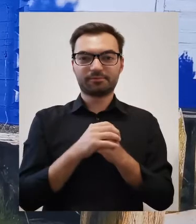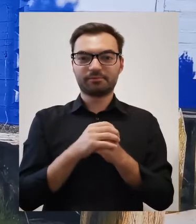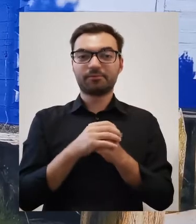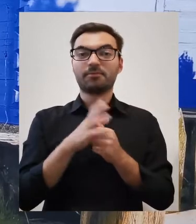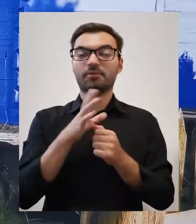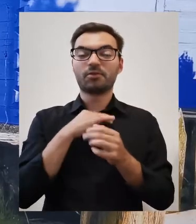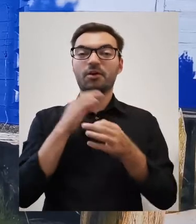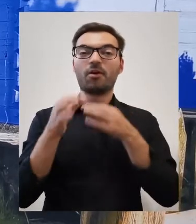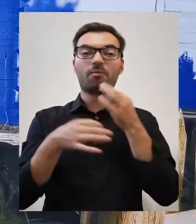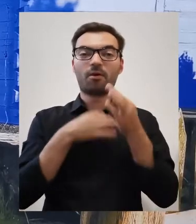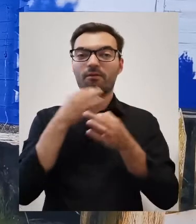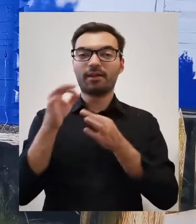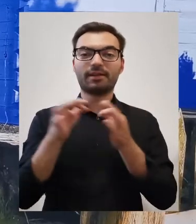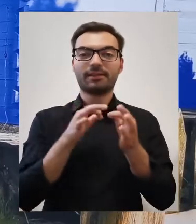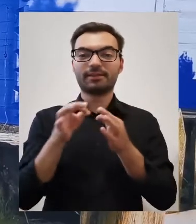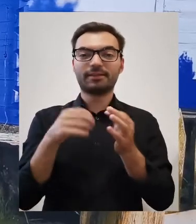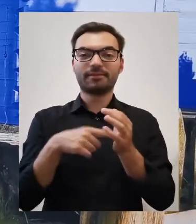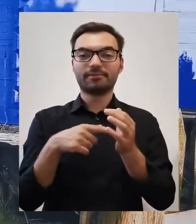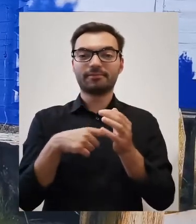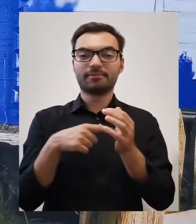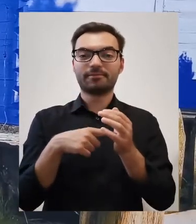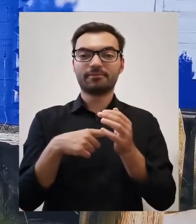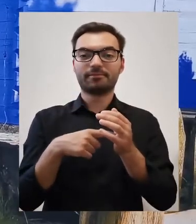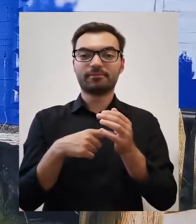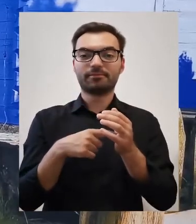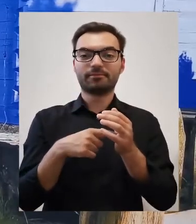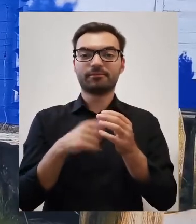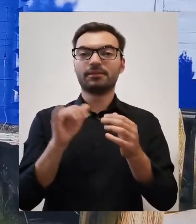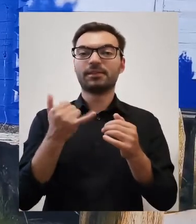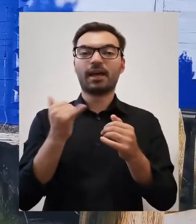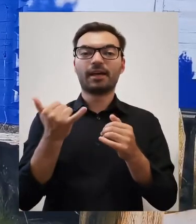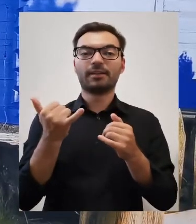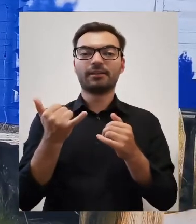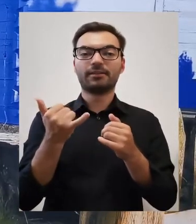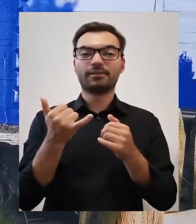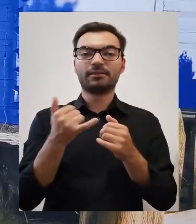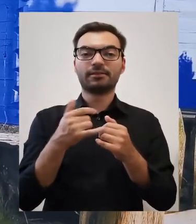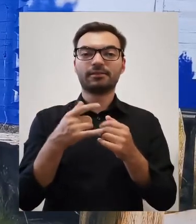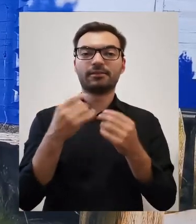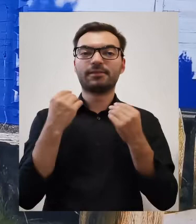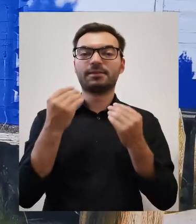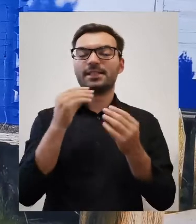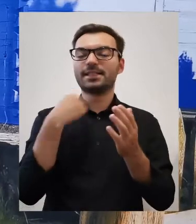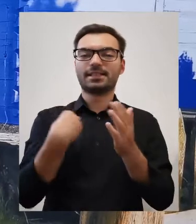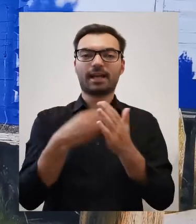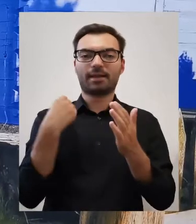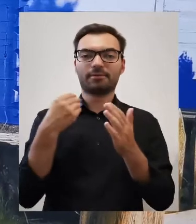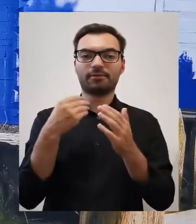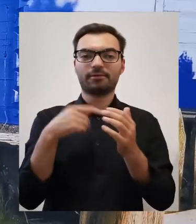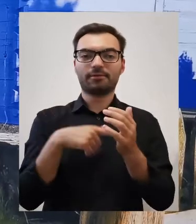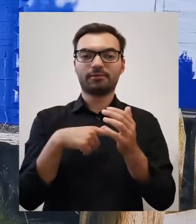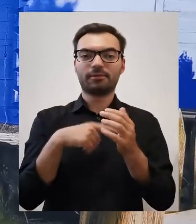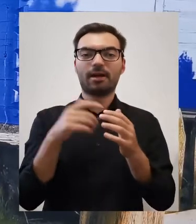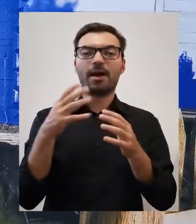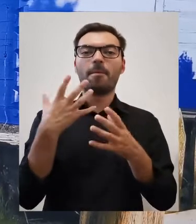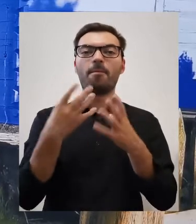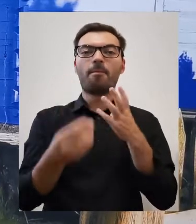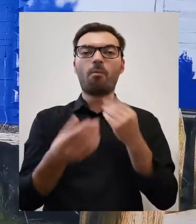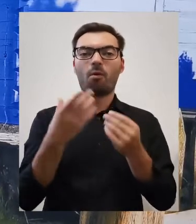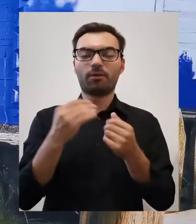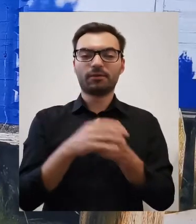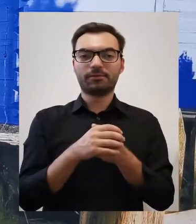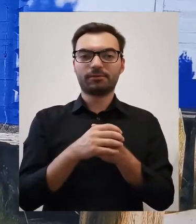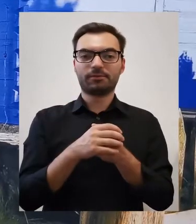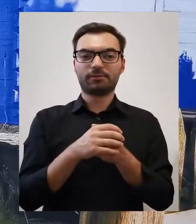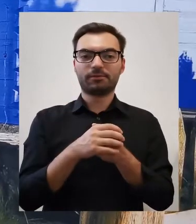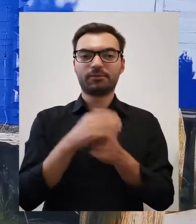pociągające. Bo można opowiadać historie o tym, jak niezwykłe skarby kryją się na